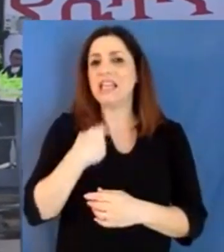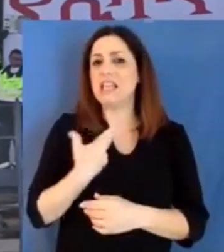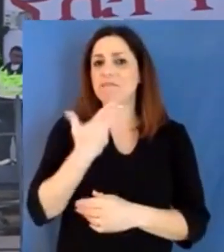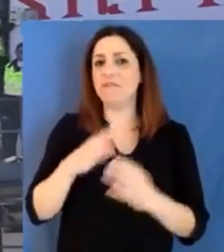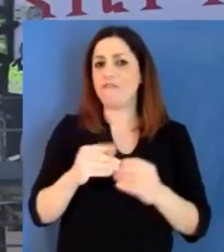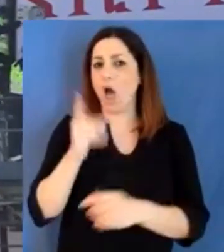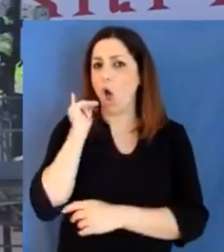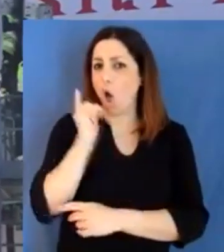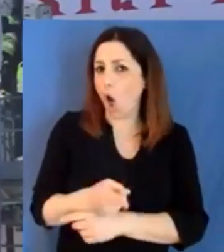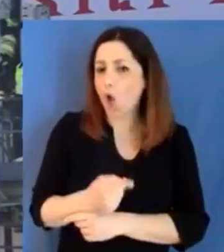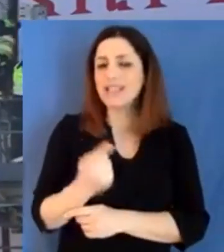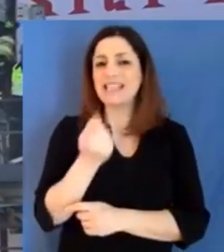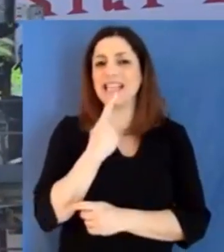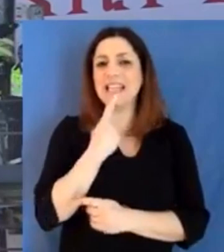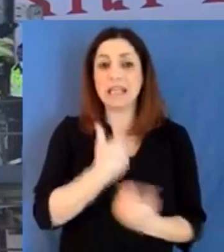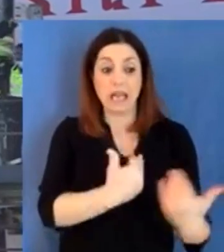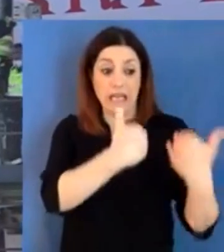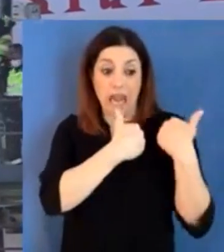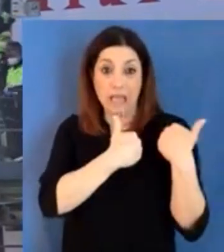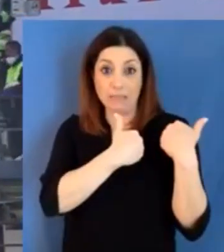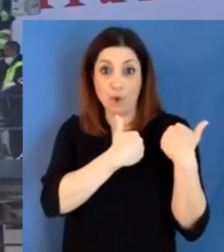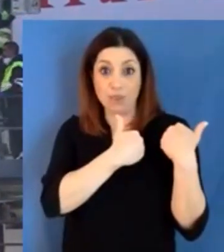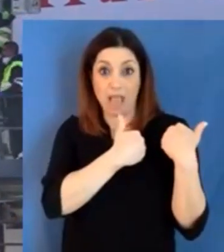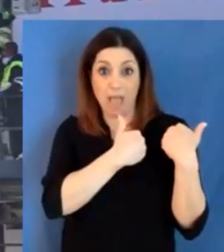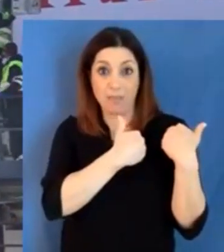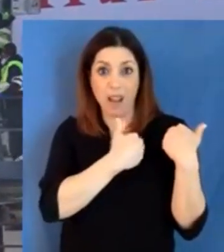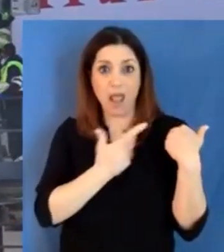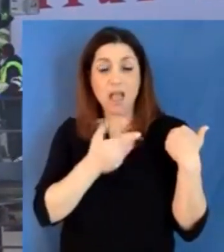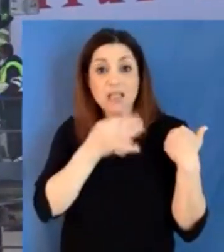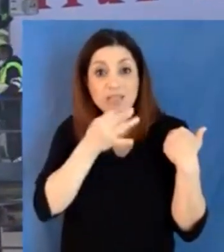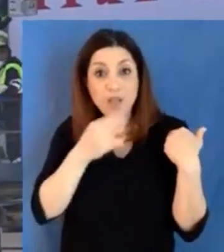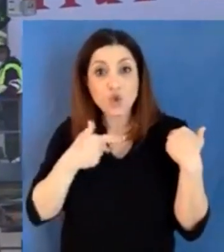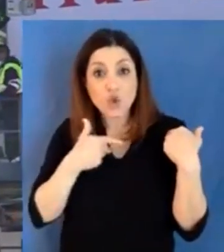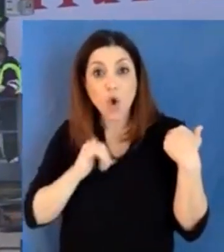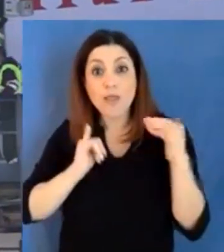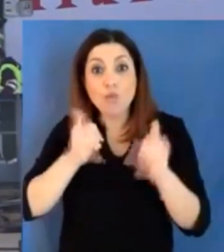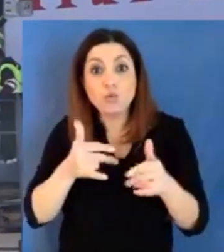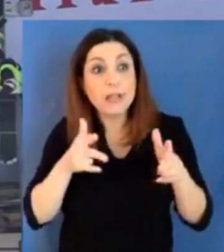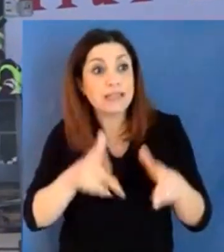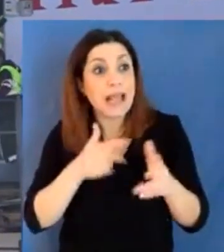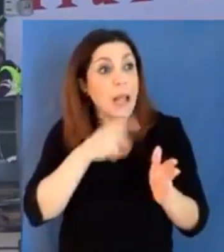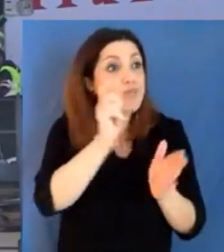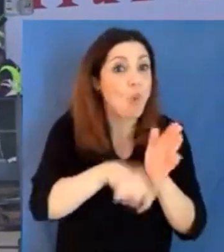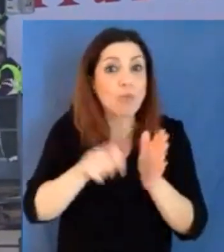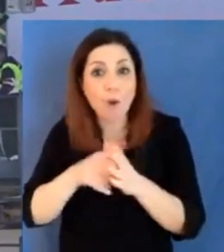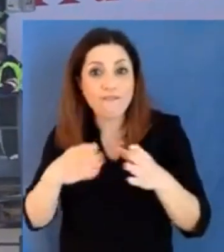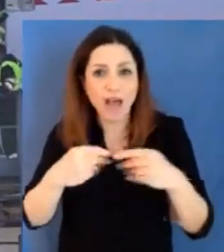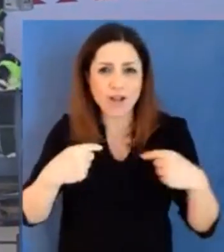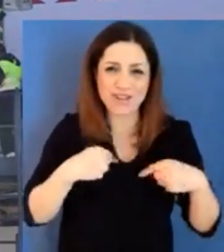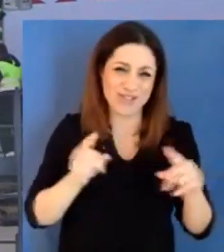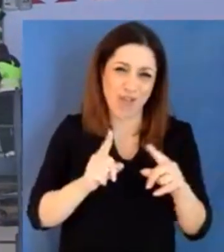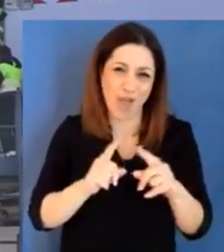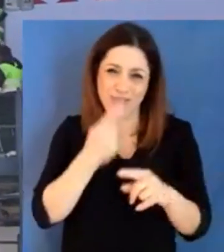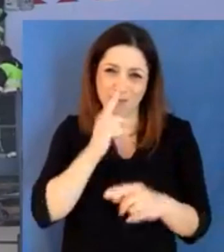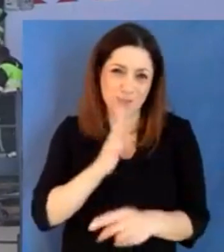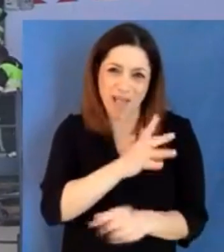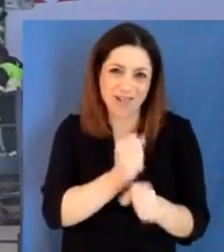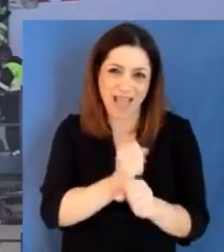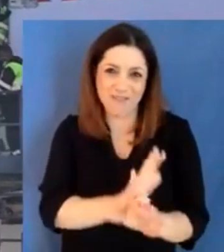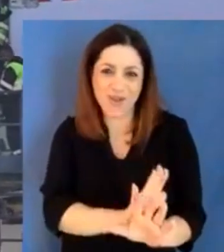le multe, è un altro lavoro e noi sotto questo aspetto volevo dirvi però questo,